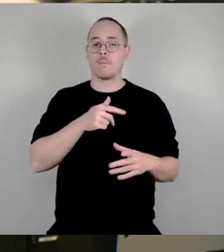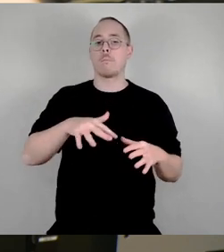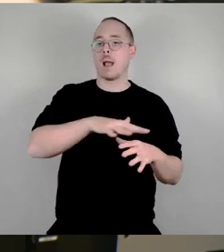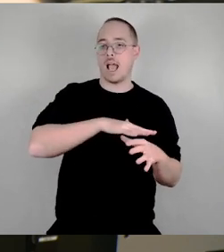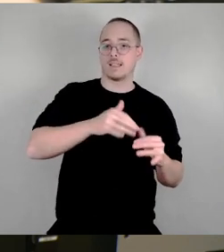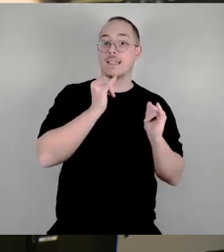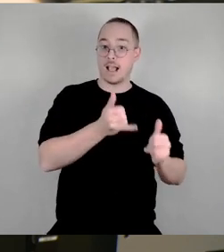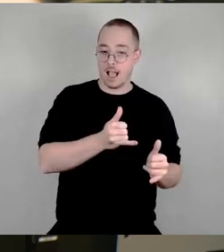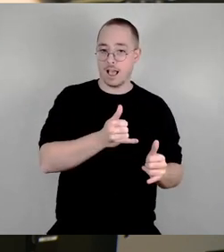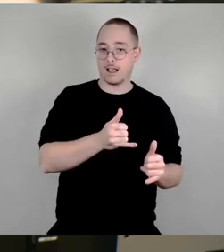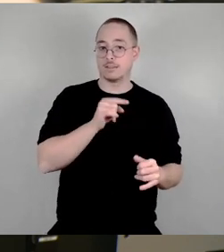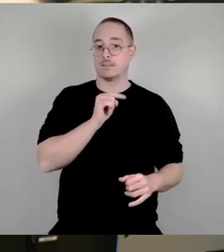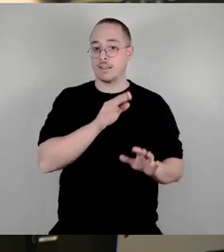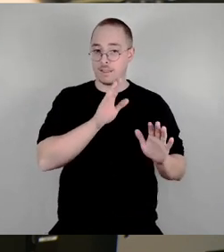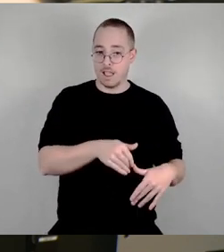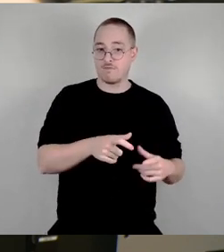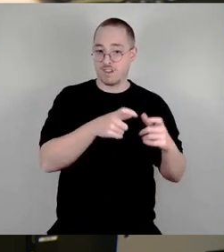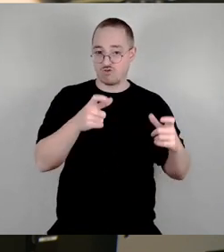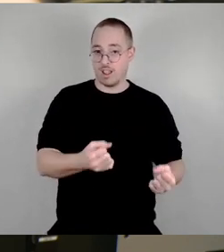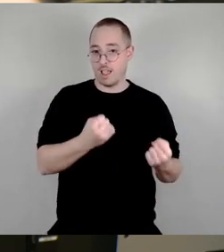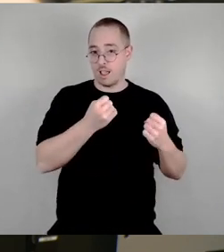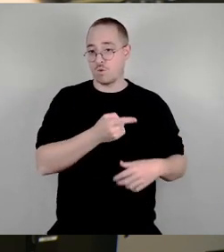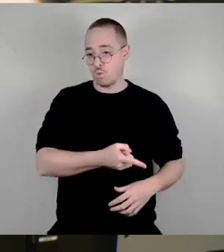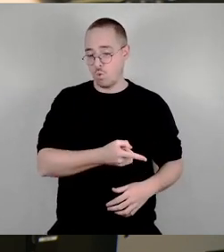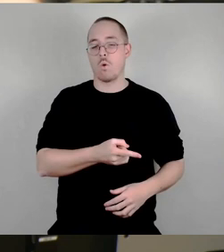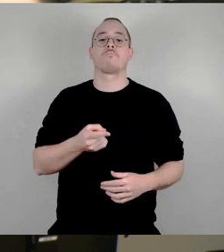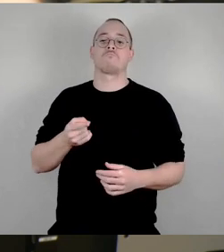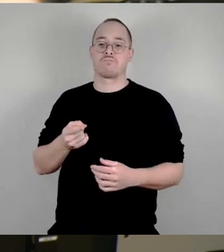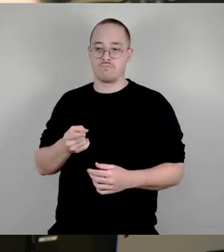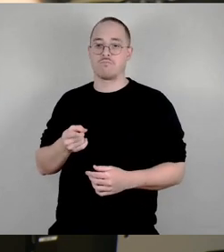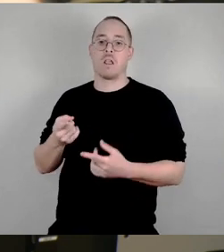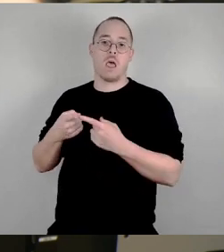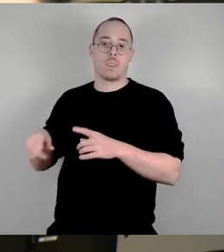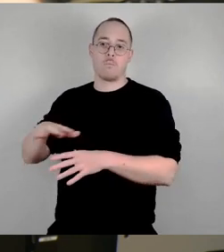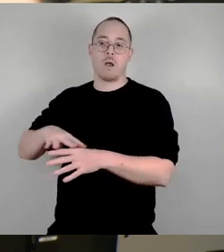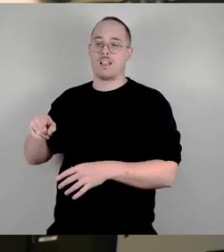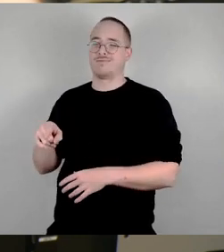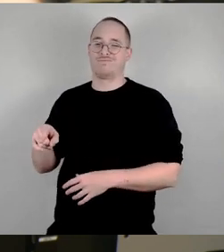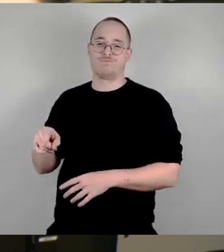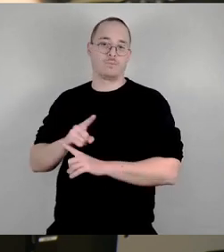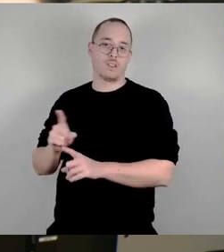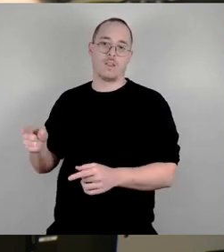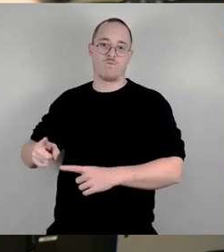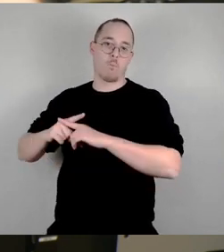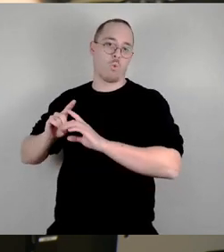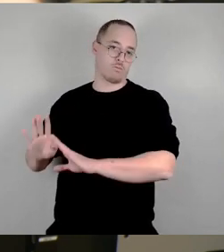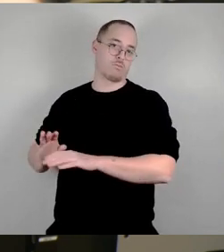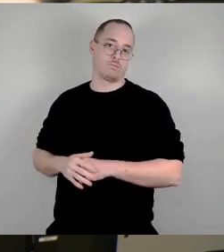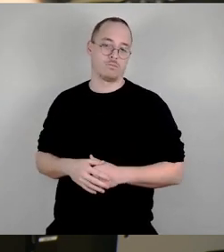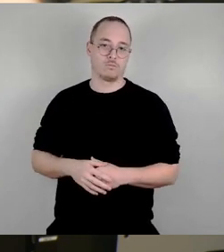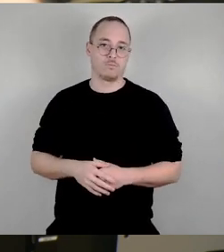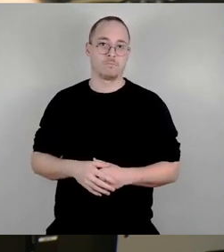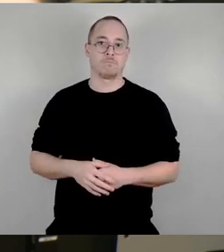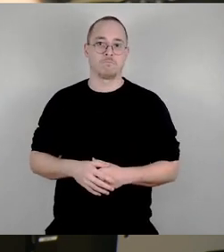ja, bestimmte Bereiche sagt, Verstärker nein, wird natürlich alle Anwohner und natürlich Geschäftsinhaber, die